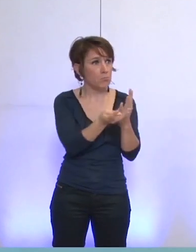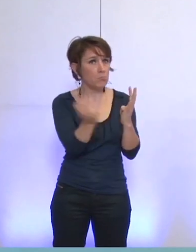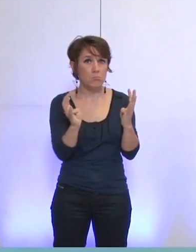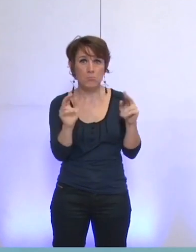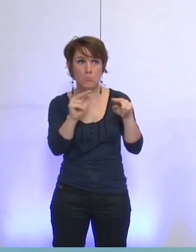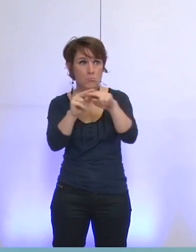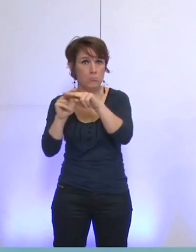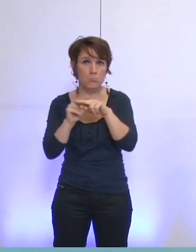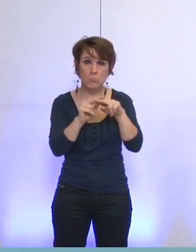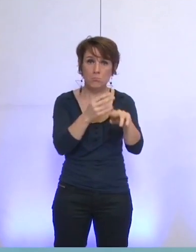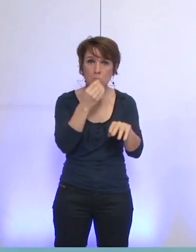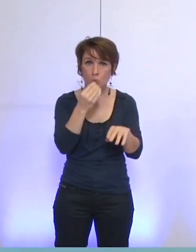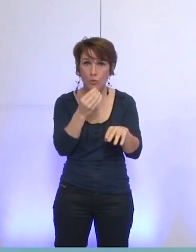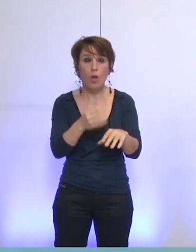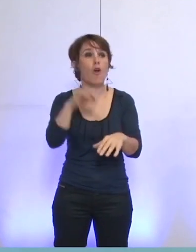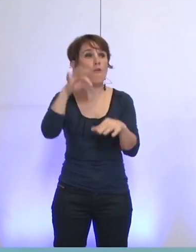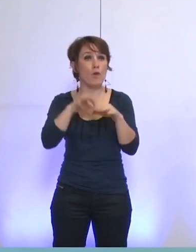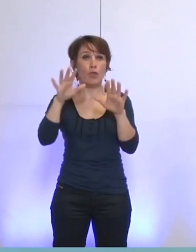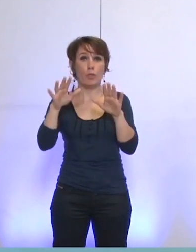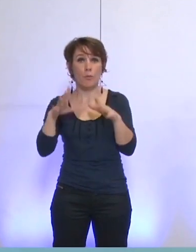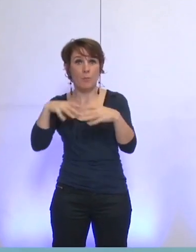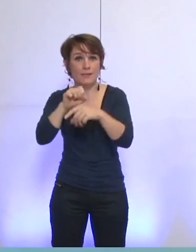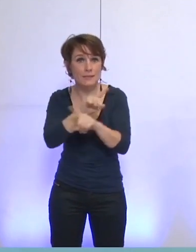Non ? Qui ne prend pas part au vote ?